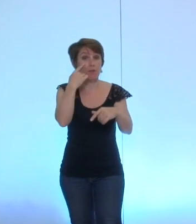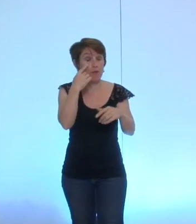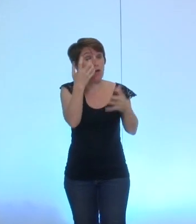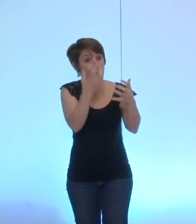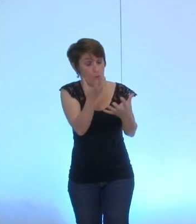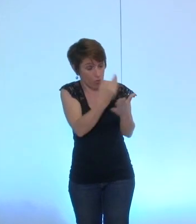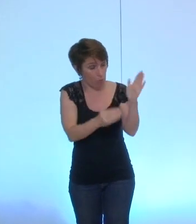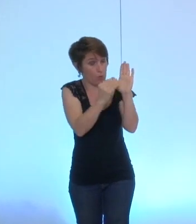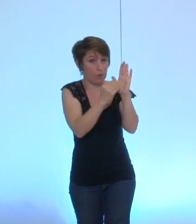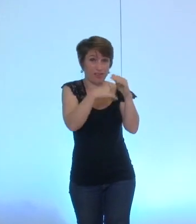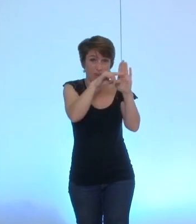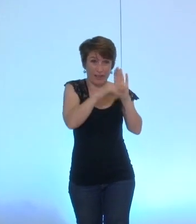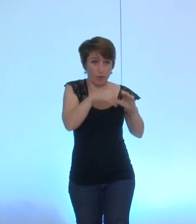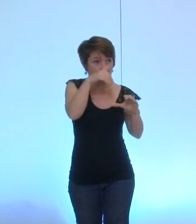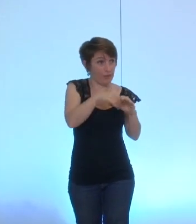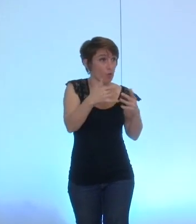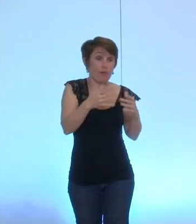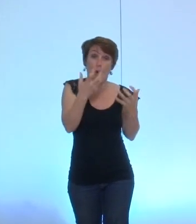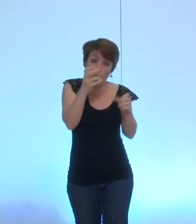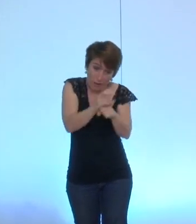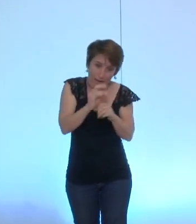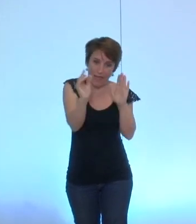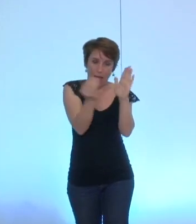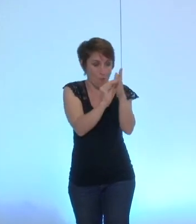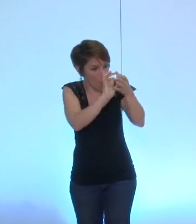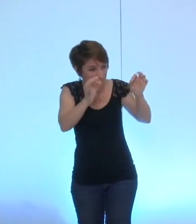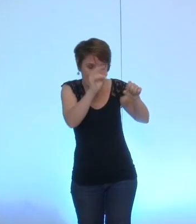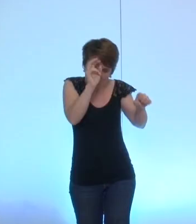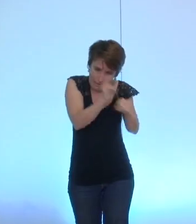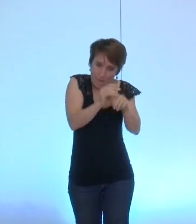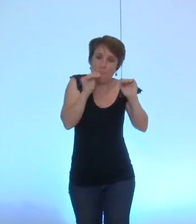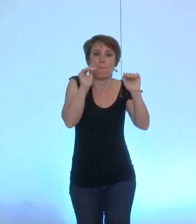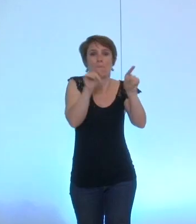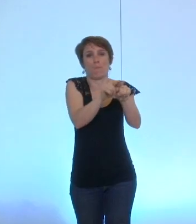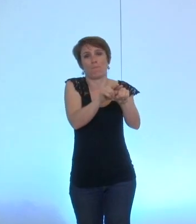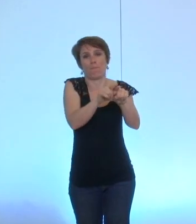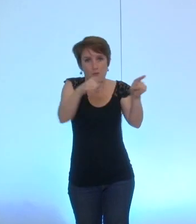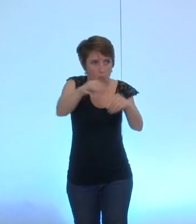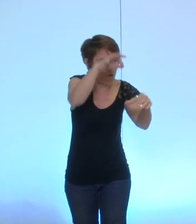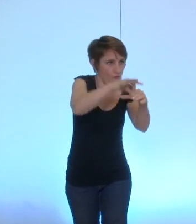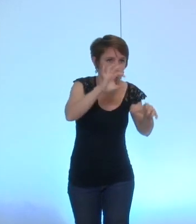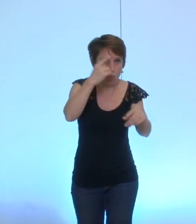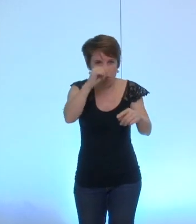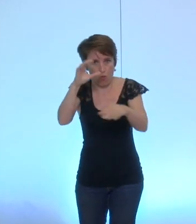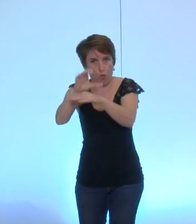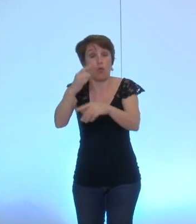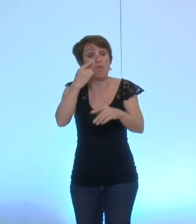souhaitons que l'amendement proposé soit ou voté ou pas voté après on verra bien comment les choses évolueront est